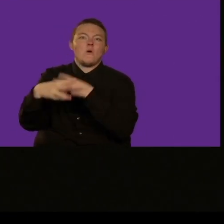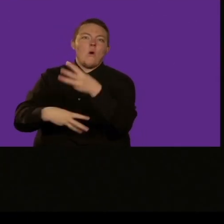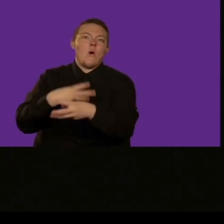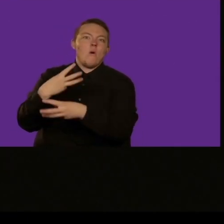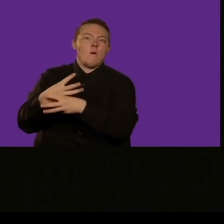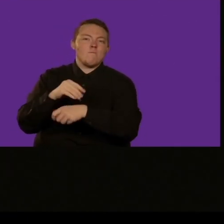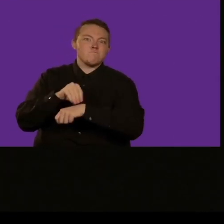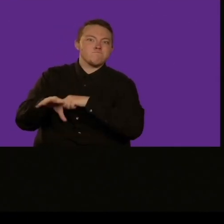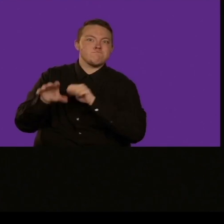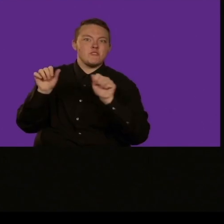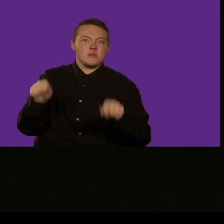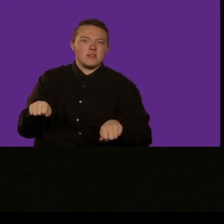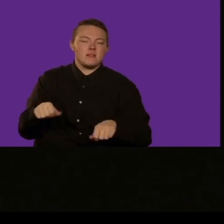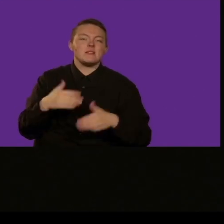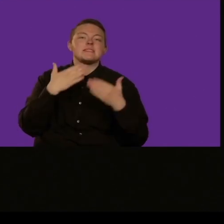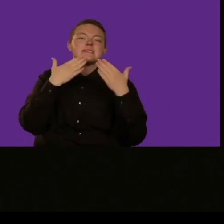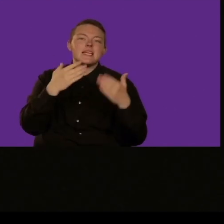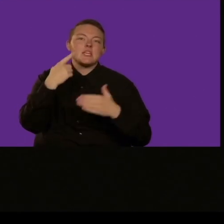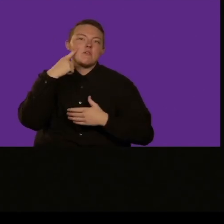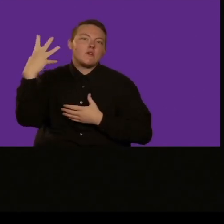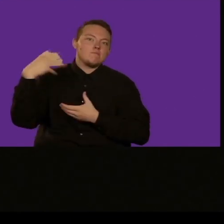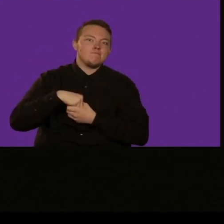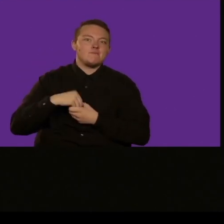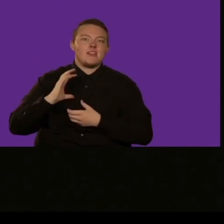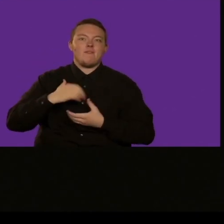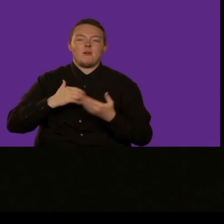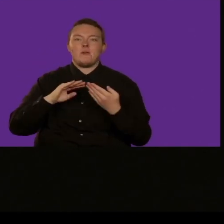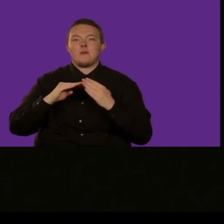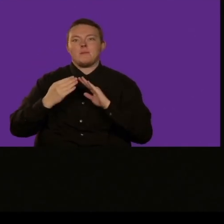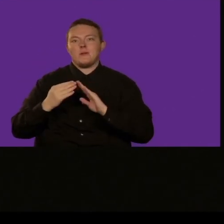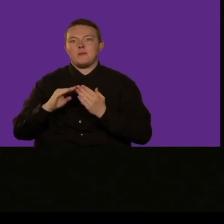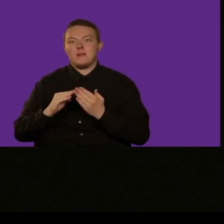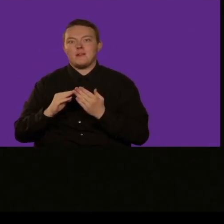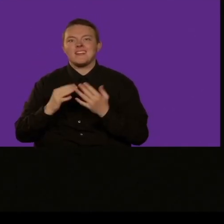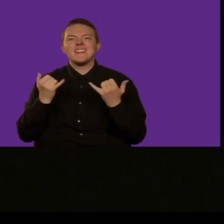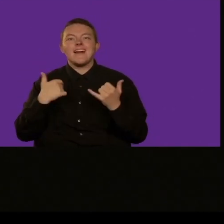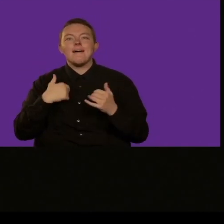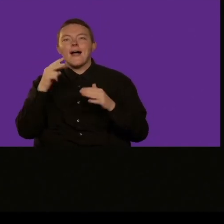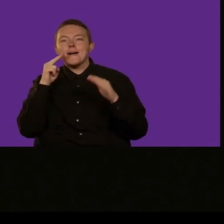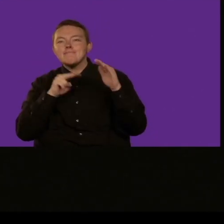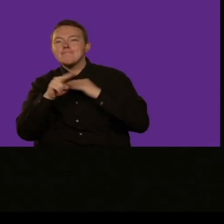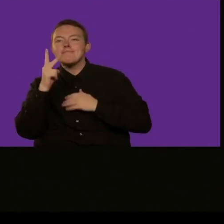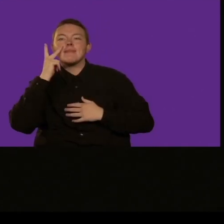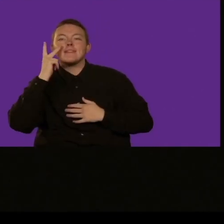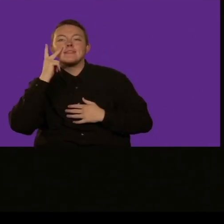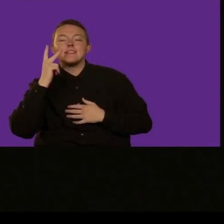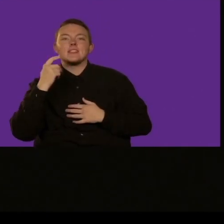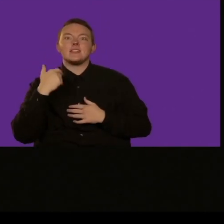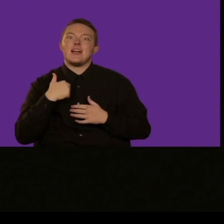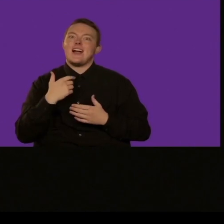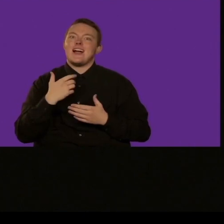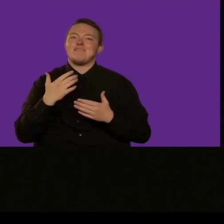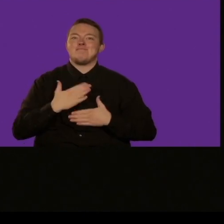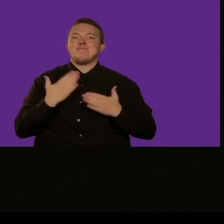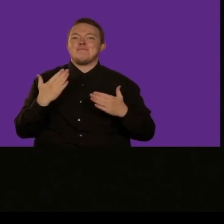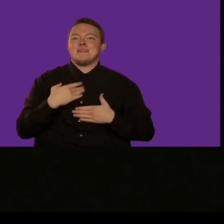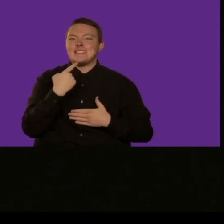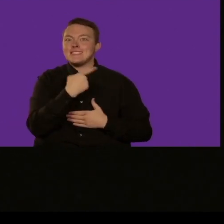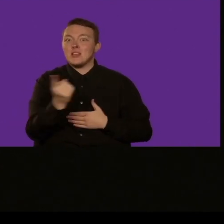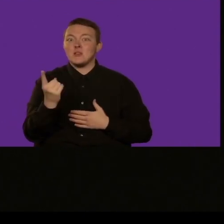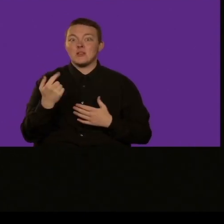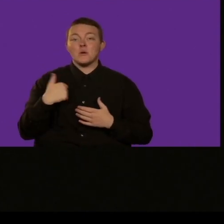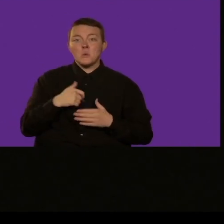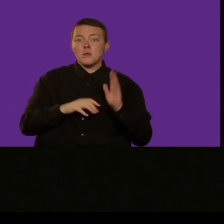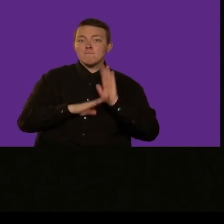contenuti, per poter generare creatività e per poter